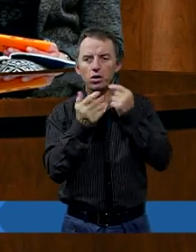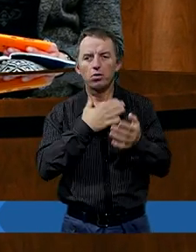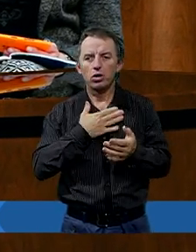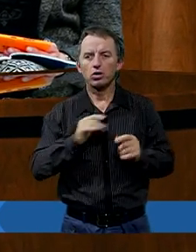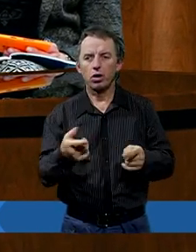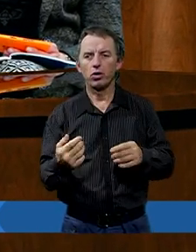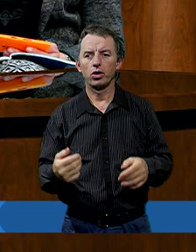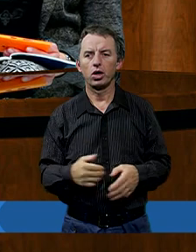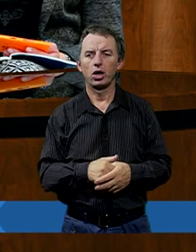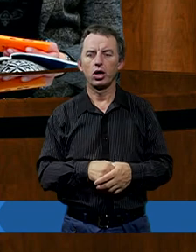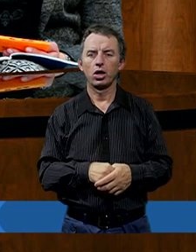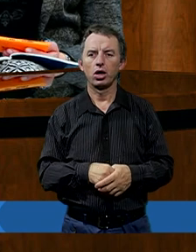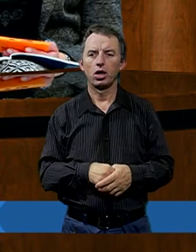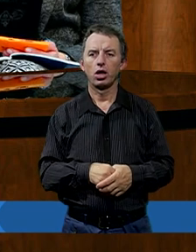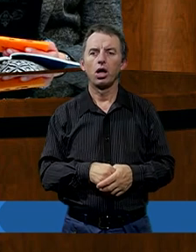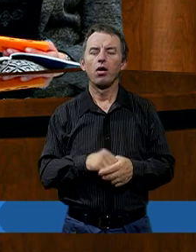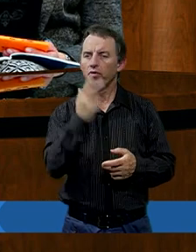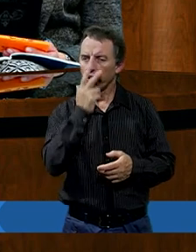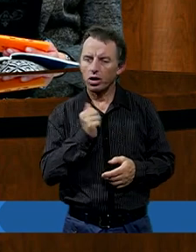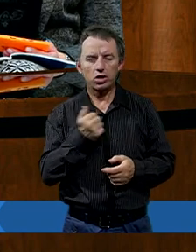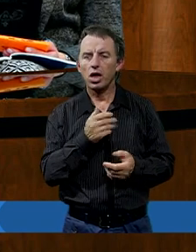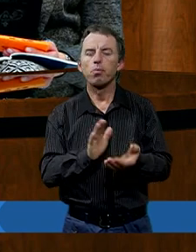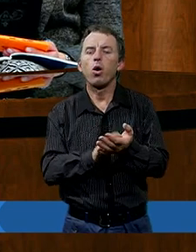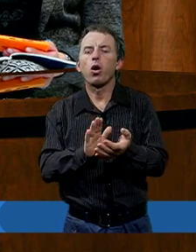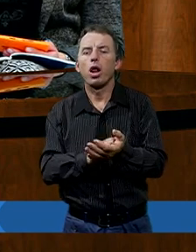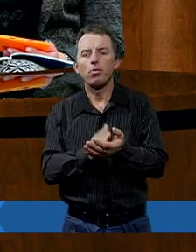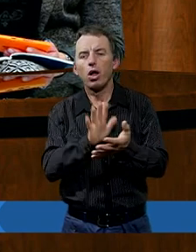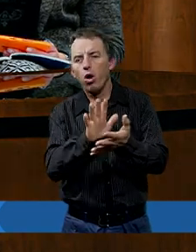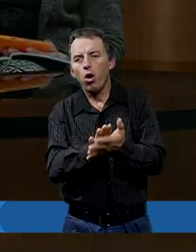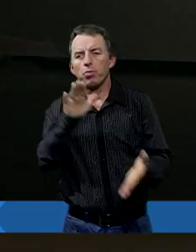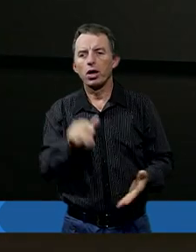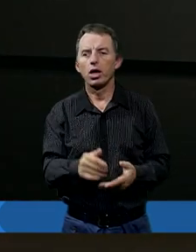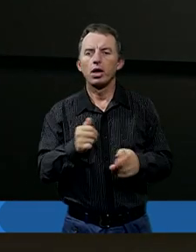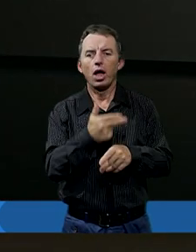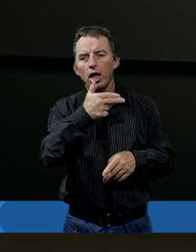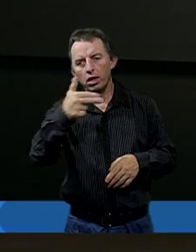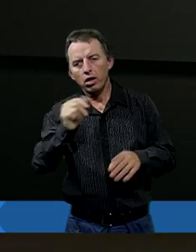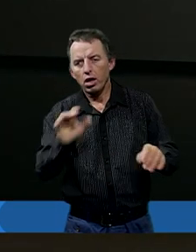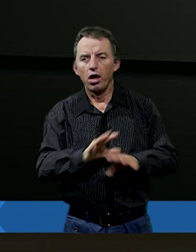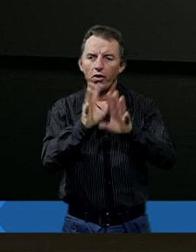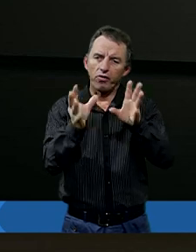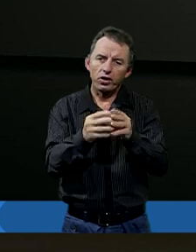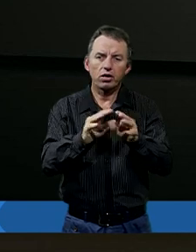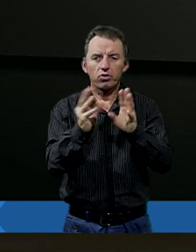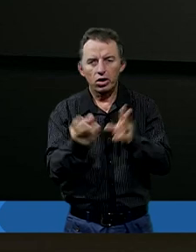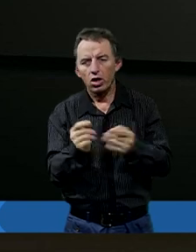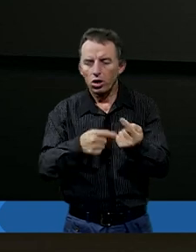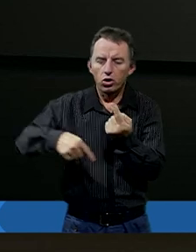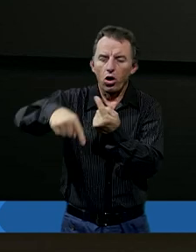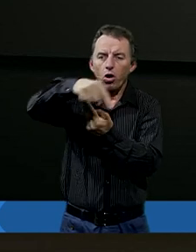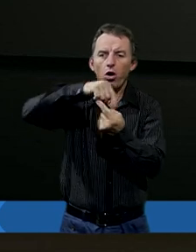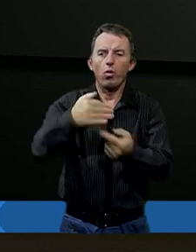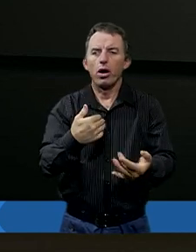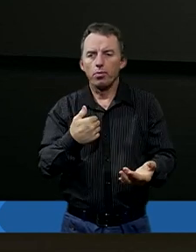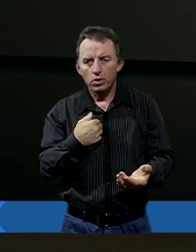działało, to wyrażałam niepochlebne opinie na temat absolutnie wszystkiego i wszystkich dookoła